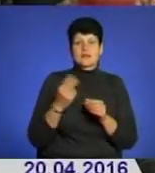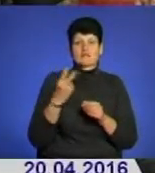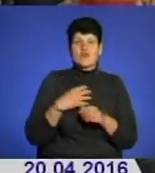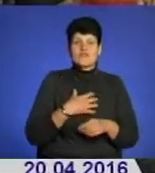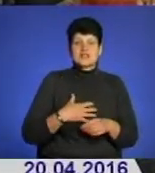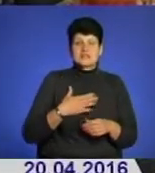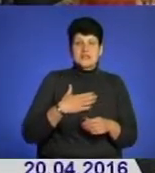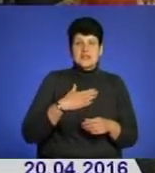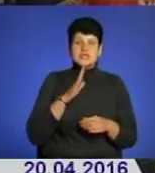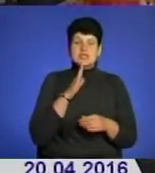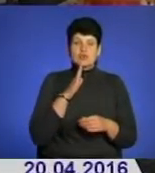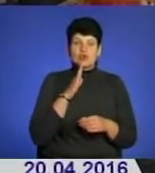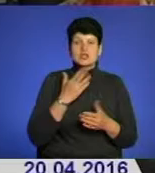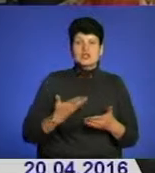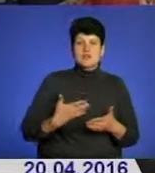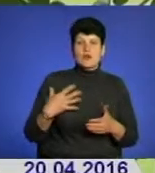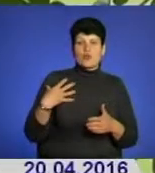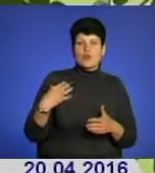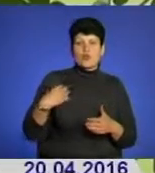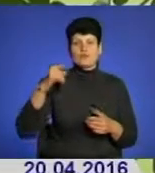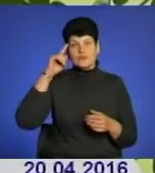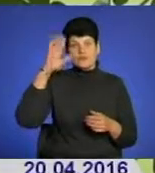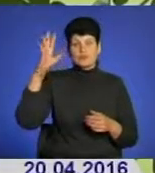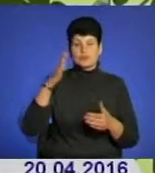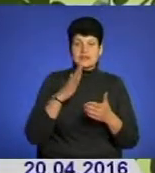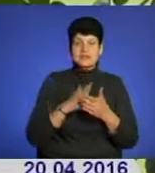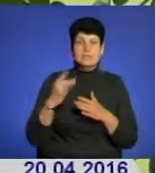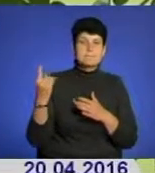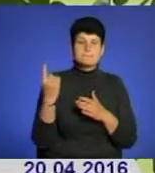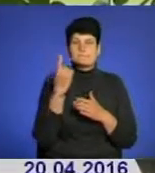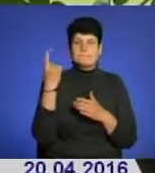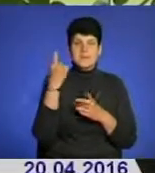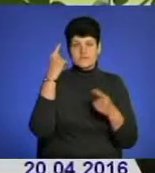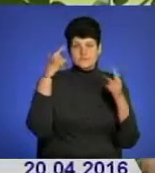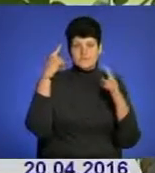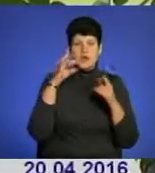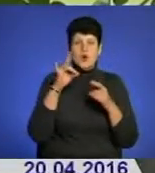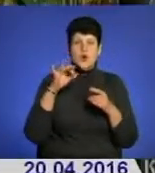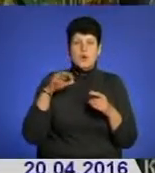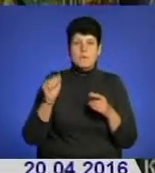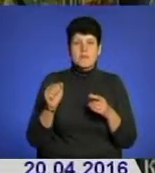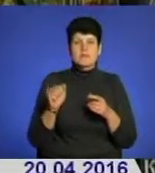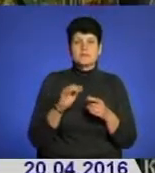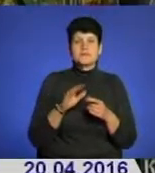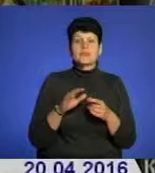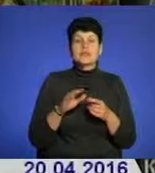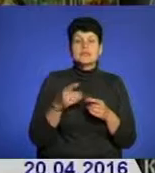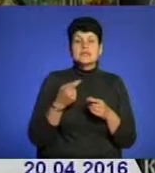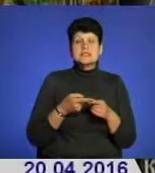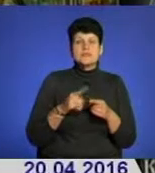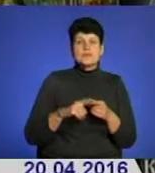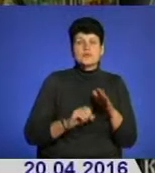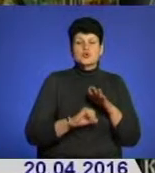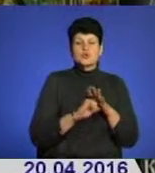Дара Корній родом з Волині, живе у Львові і відомою стала завдяки першому фантастичному роману «Гони хмарник». Основа –